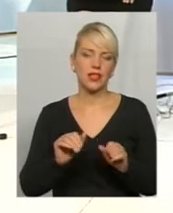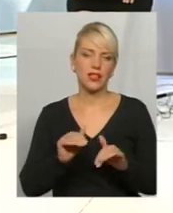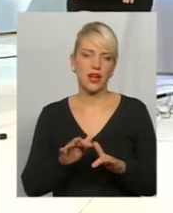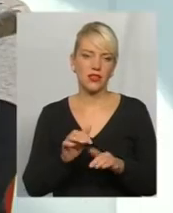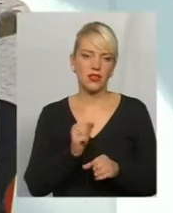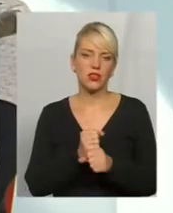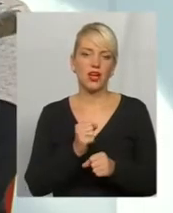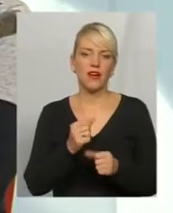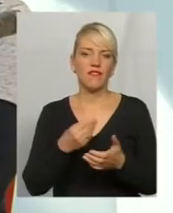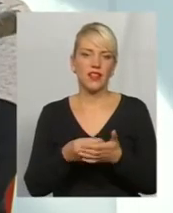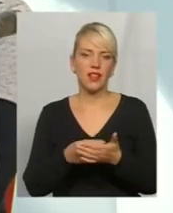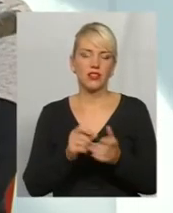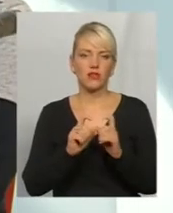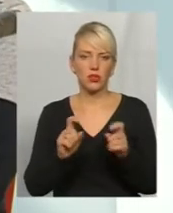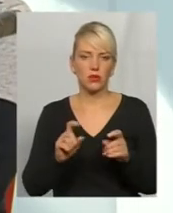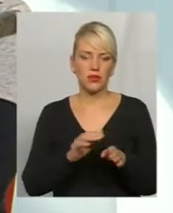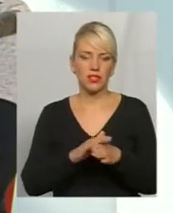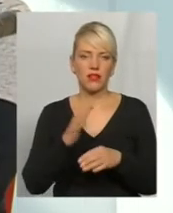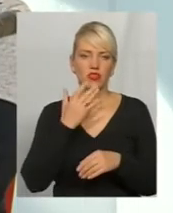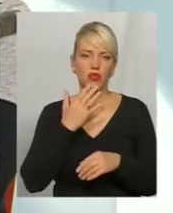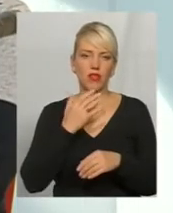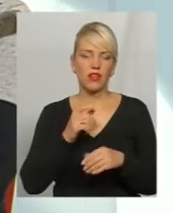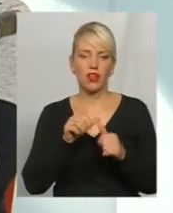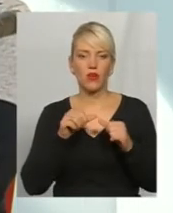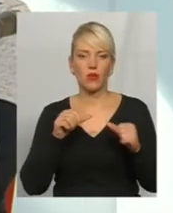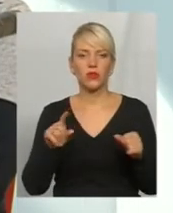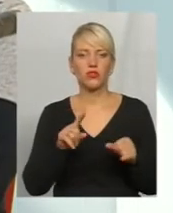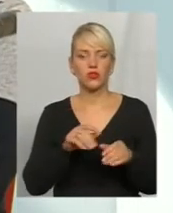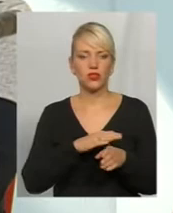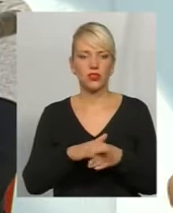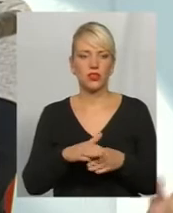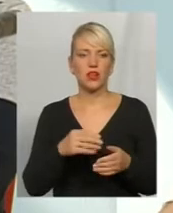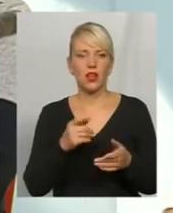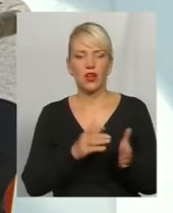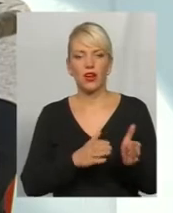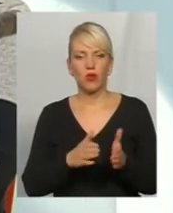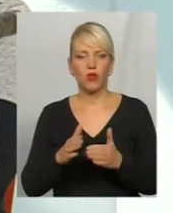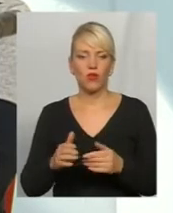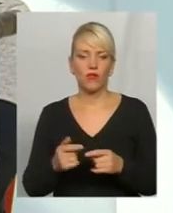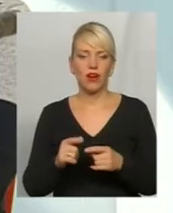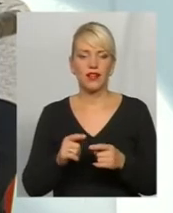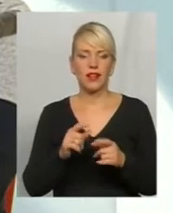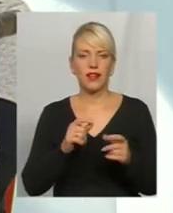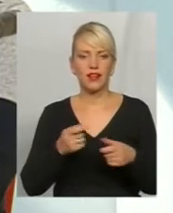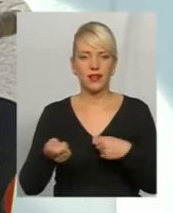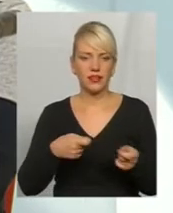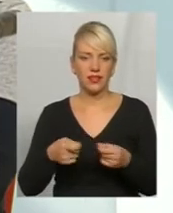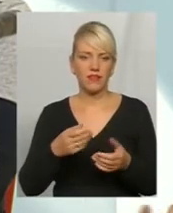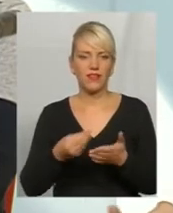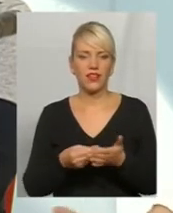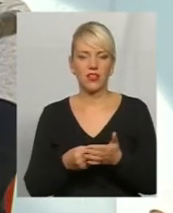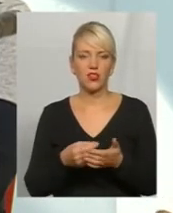здійснює. Національна комісія, що здійснює регулювання ринків фінансових послуг, держфінг послуг скорочено. Ось, тобто,